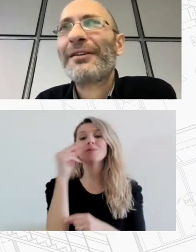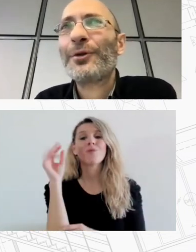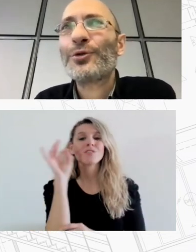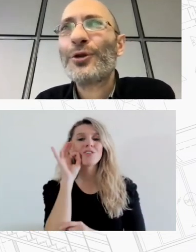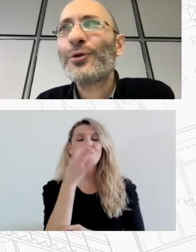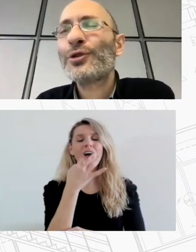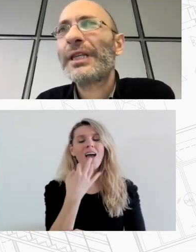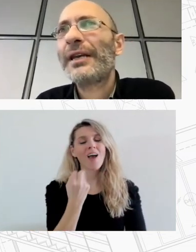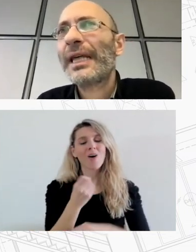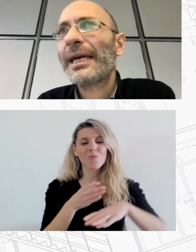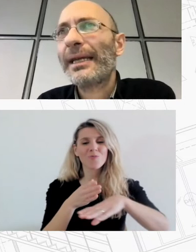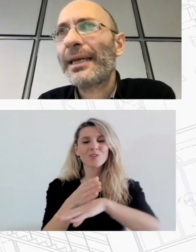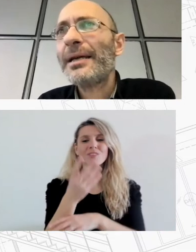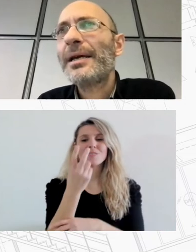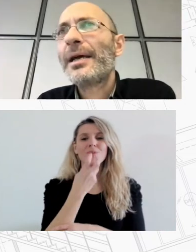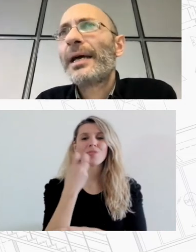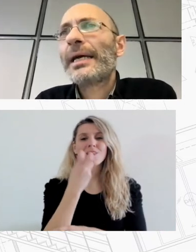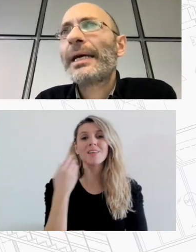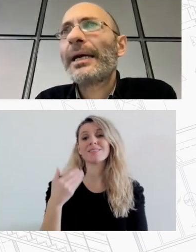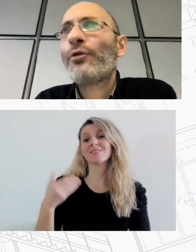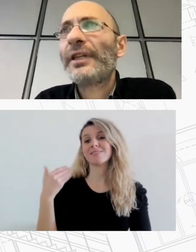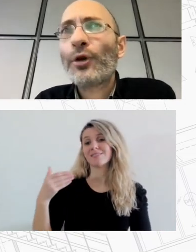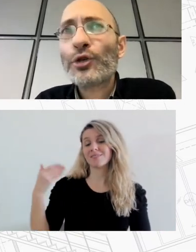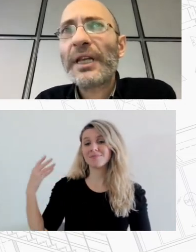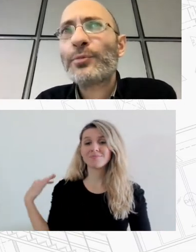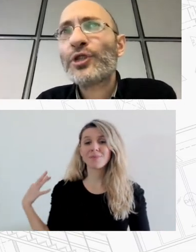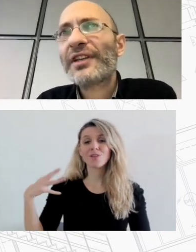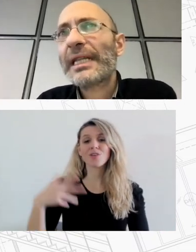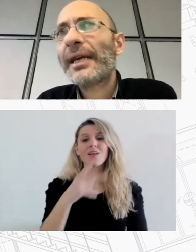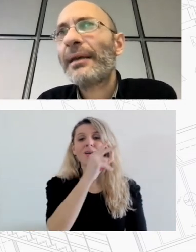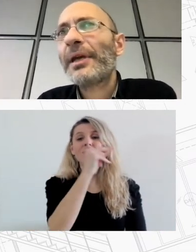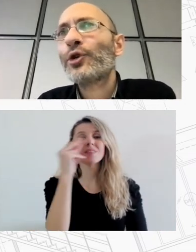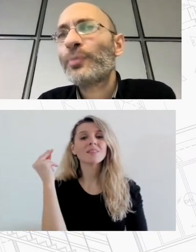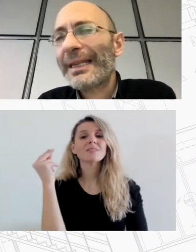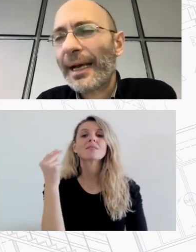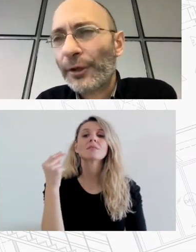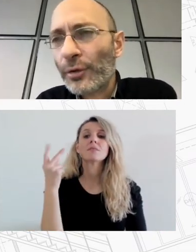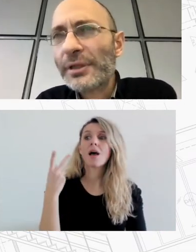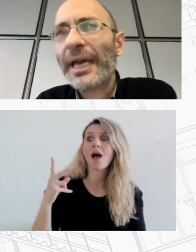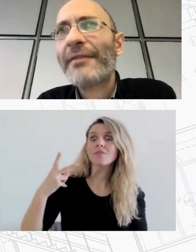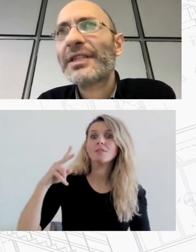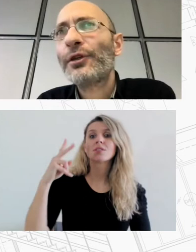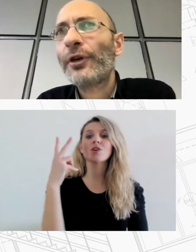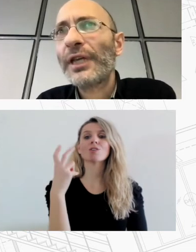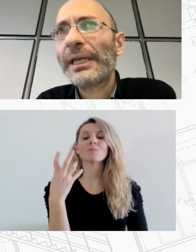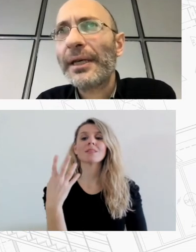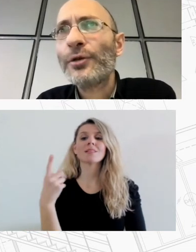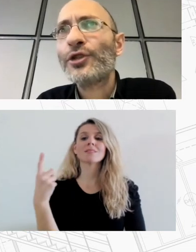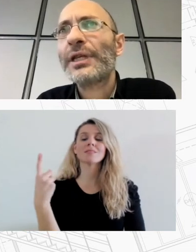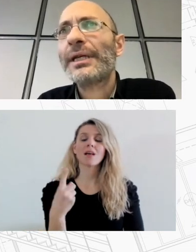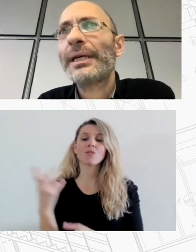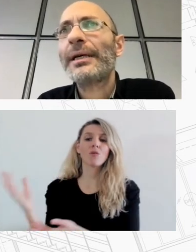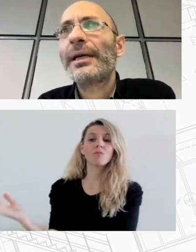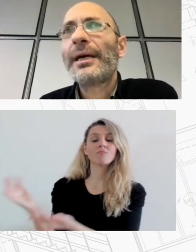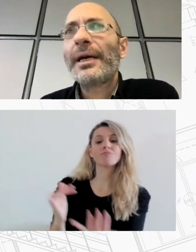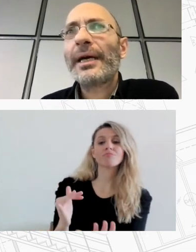δεδομένα γεννόητους λόγους στην τελευταία δεκαετία ο φοιτητικός πληθυσμός αυξήθηκε κατά περίπου 25% και η αύξηση αυτή οφειλόταν κυρίως